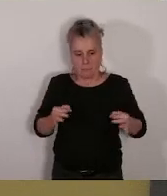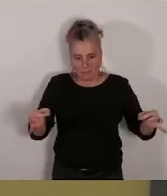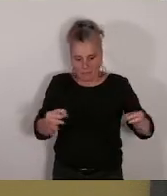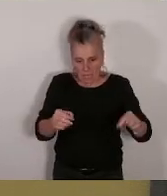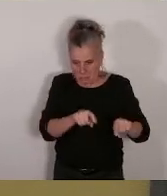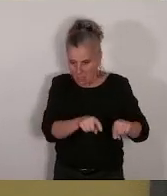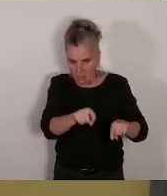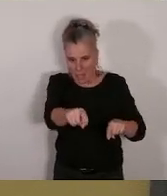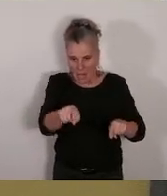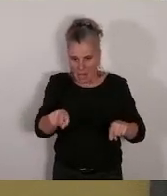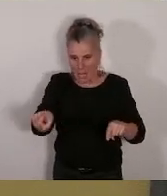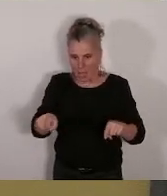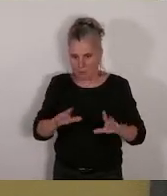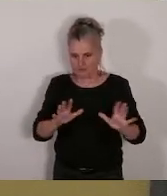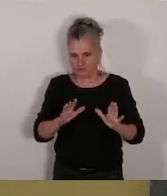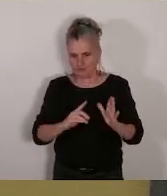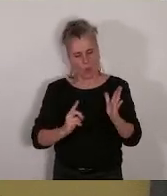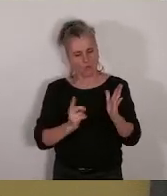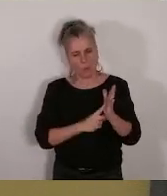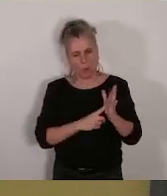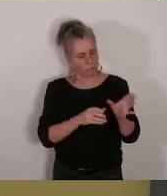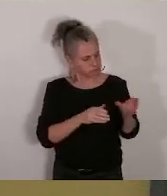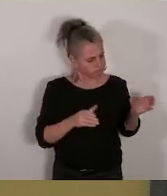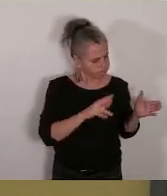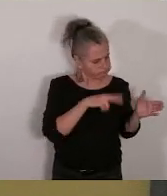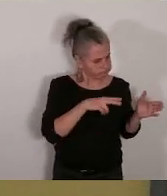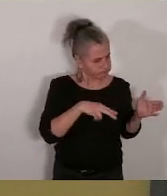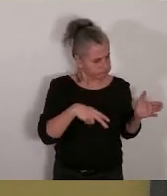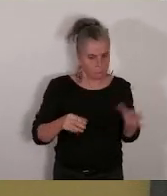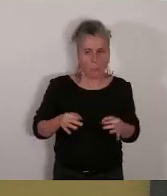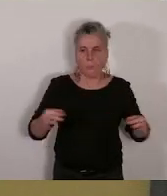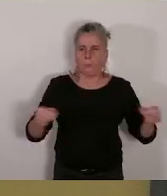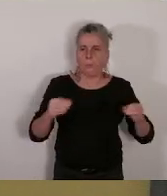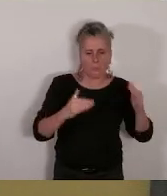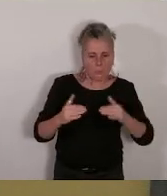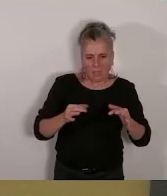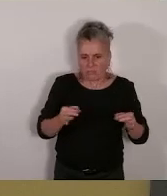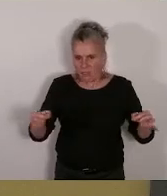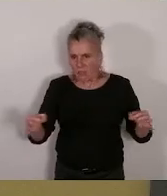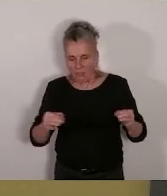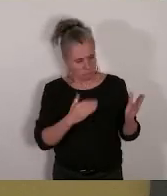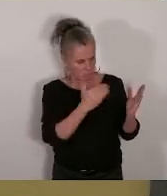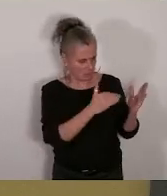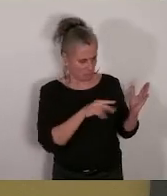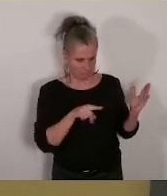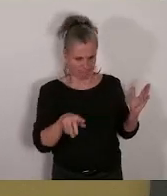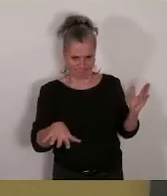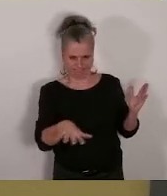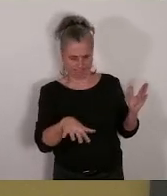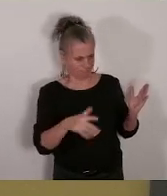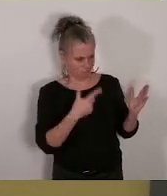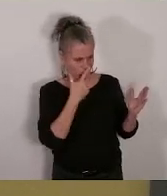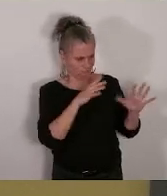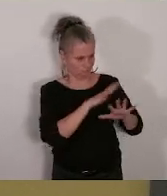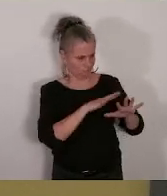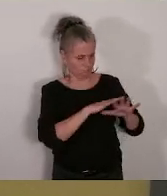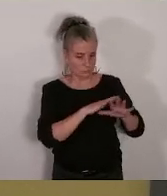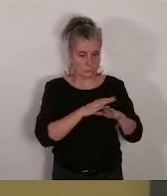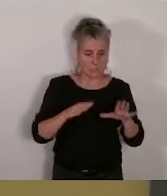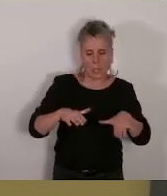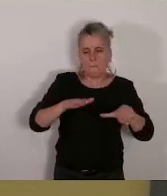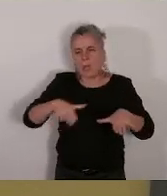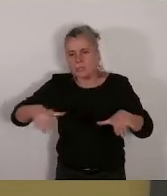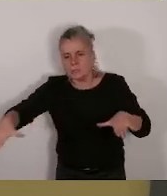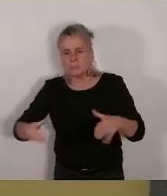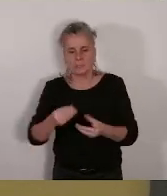un flou juridique et cadastral notamment des parkings ou des entrées d'immeubles où il n'y avait pas de certitude